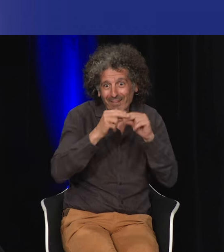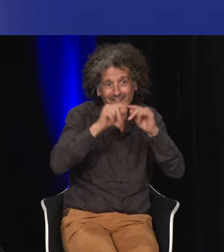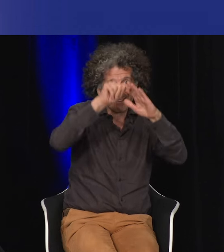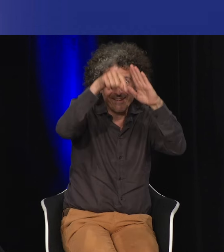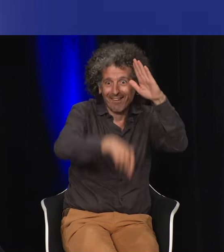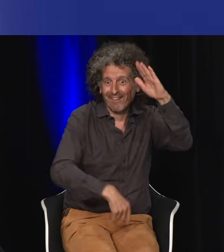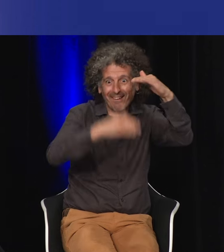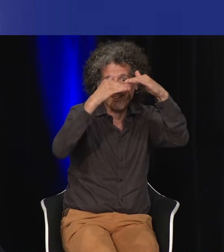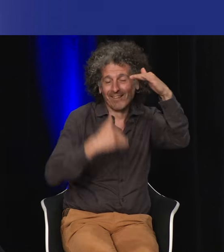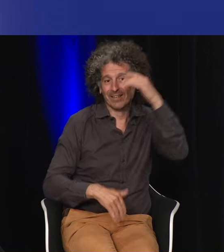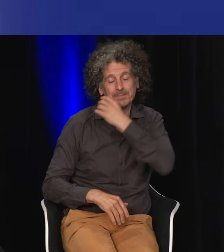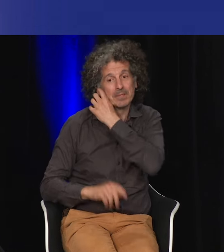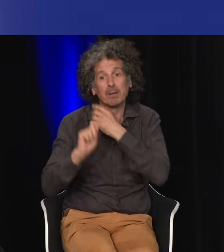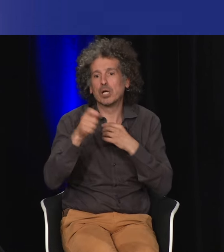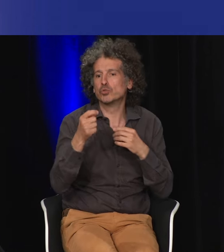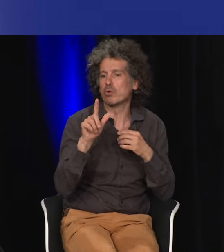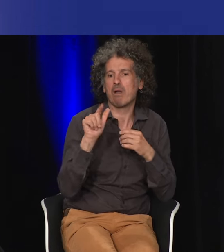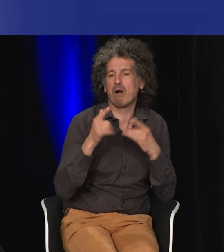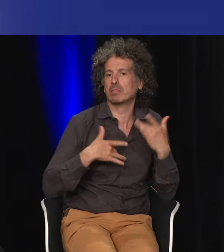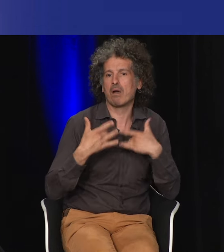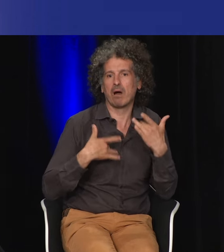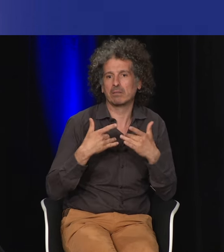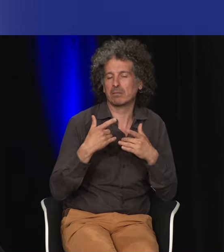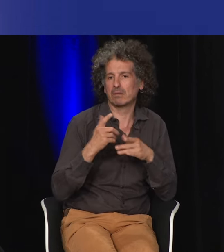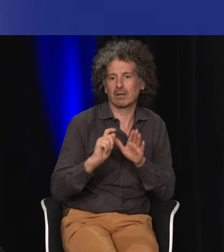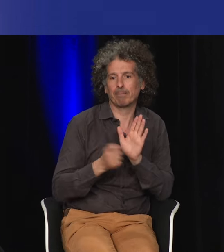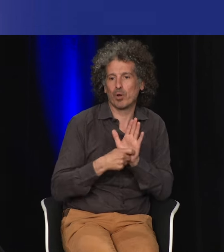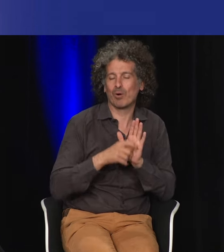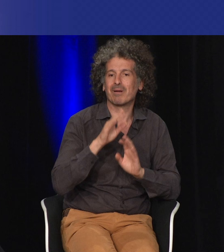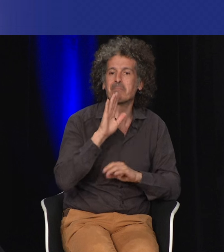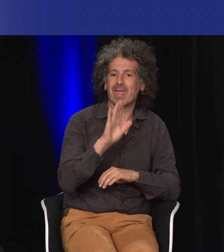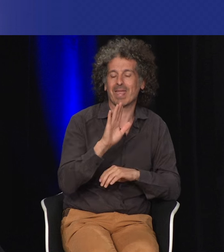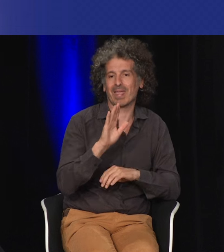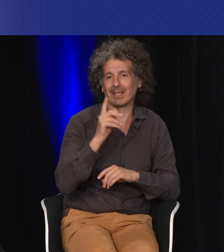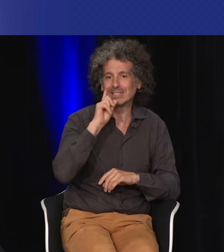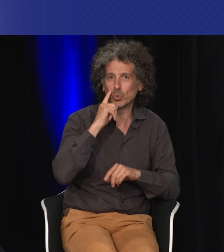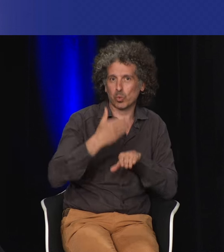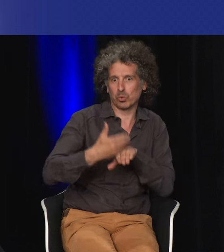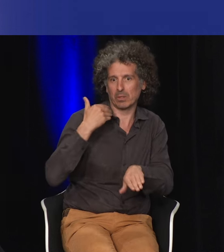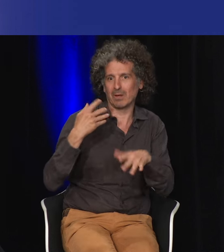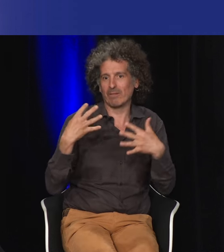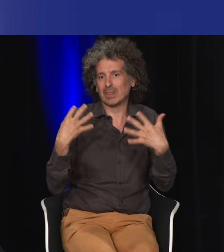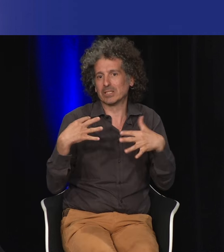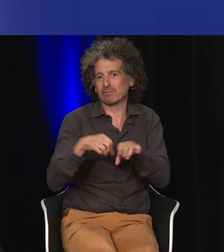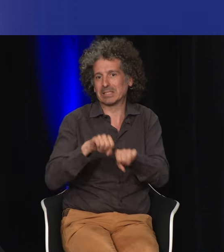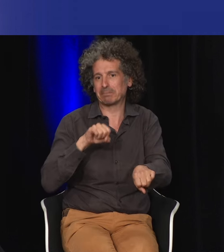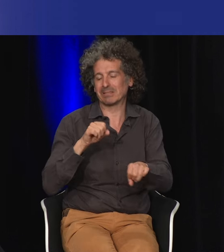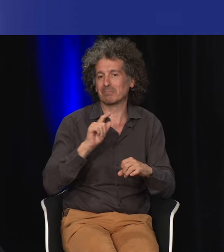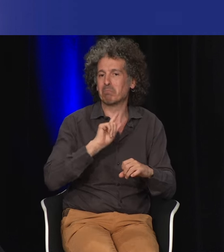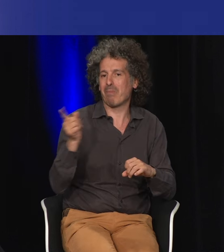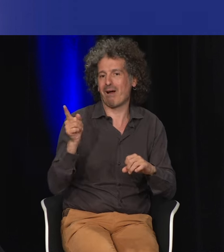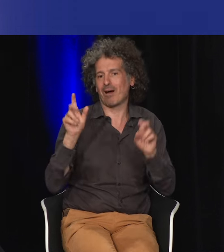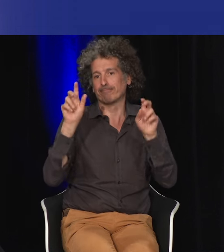on n'a pas pu tout vous raconter pas pu approfondir ce thème là mais bien sûr il y avait des représentations à l'époque et